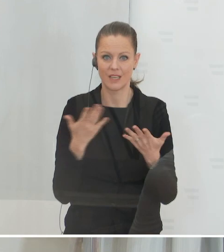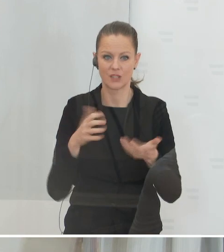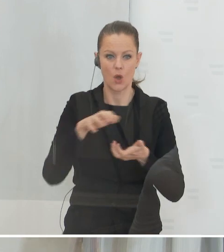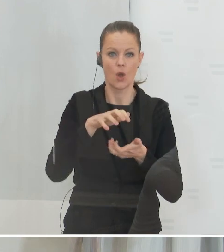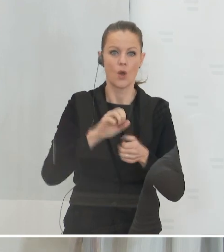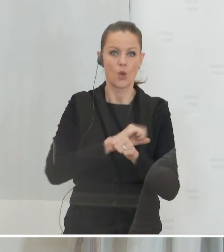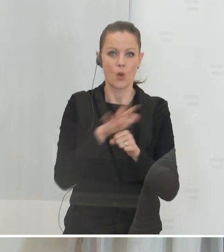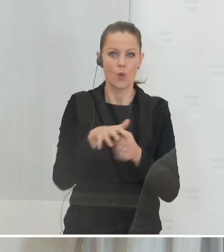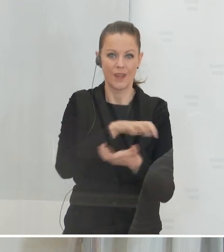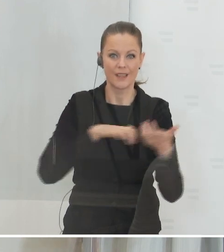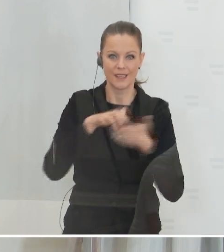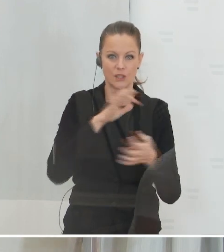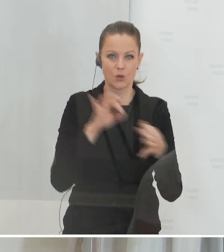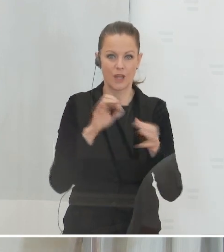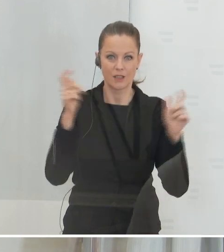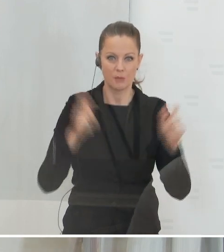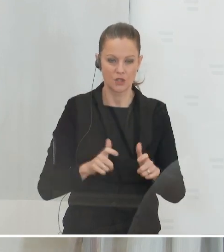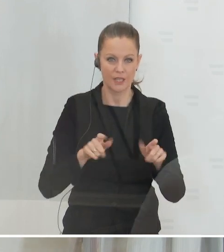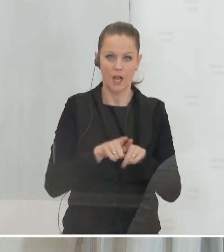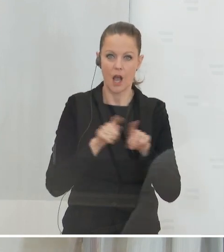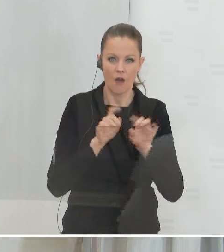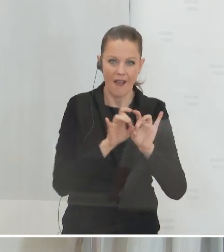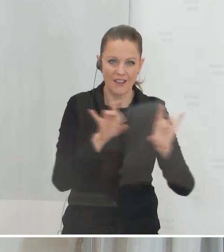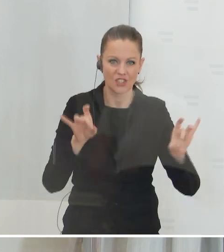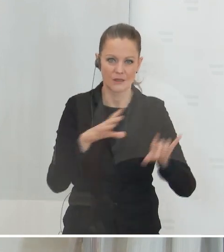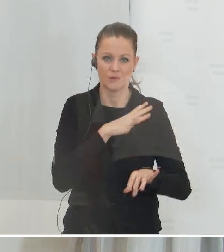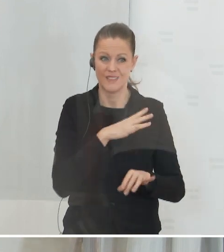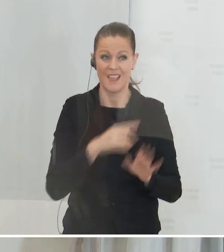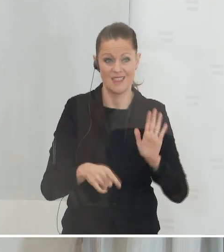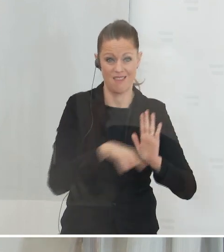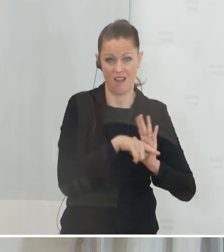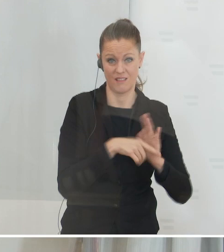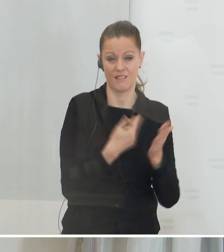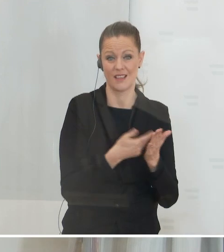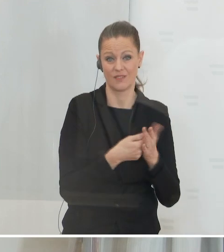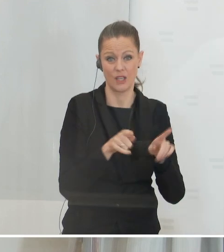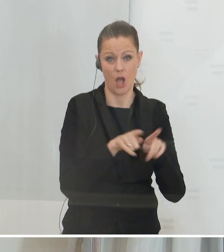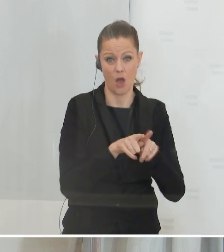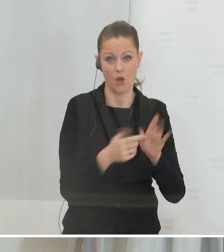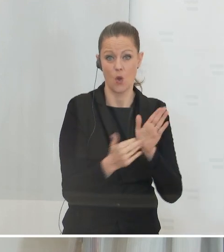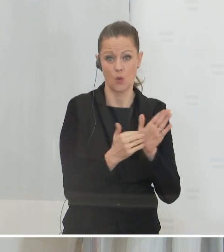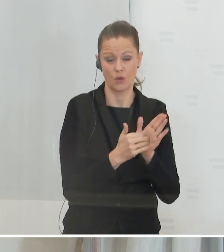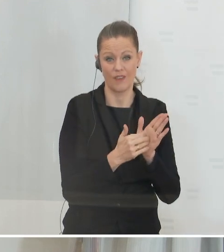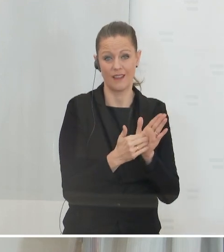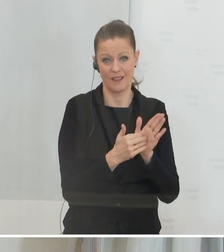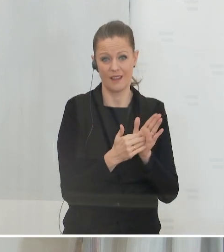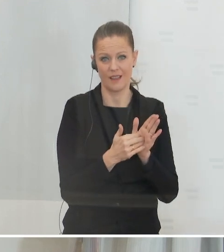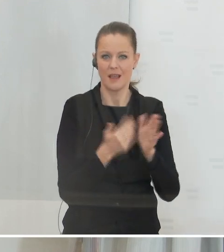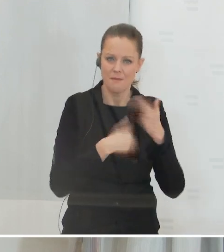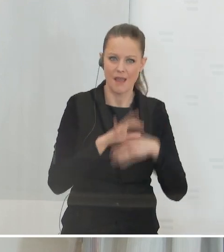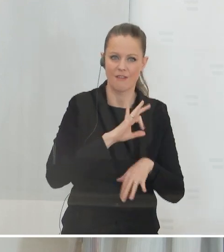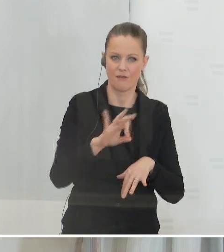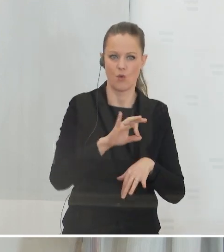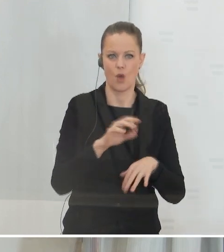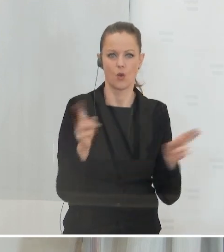-Krise aufgrund der Kontaktbeschränkungen, aufgrund der Ansteckungsgefahr ein Nachteil für Österreich. Deshalb war es auch notwendig, mehr für die Kurzarbeit